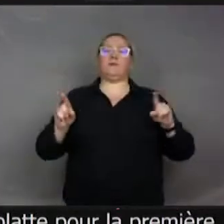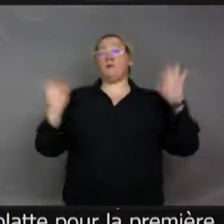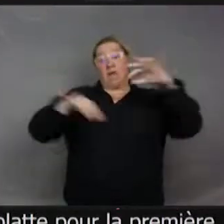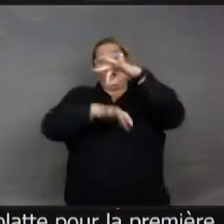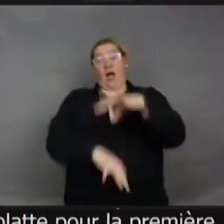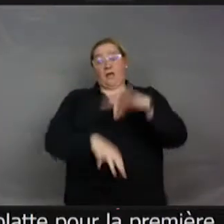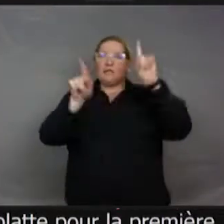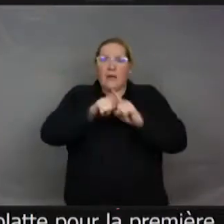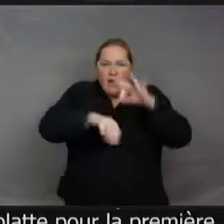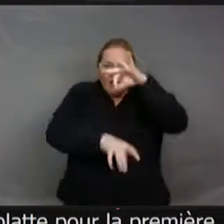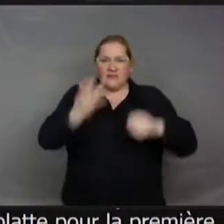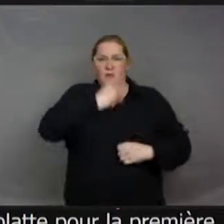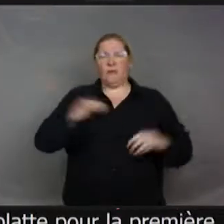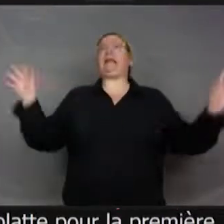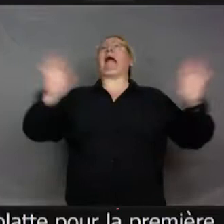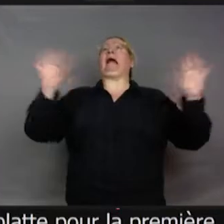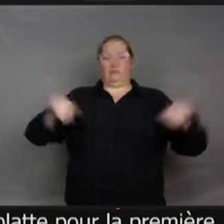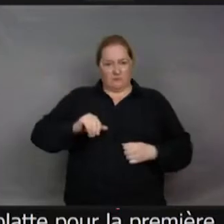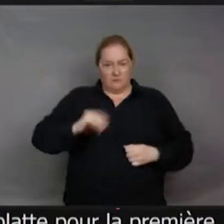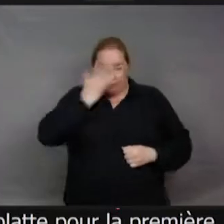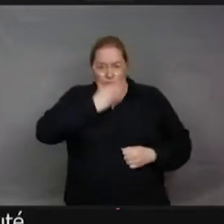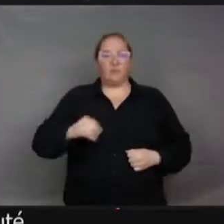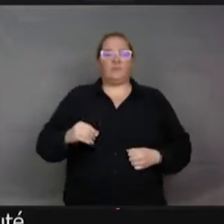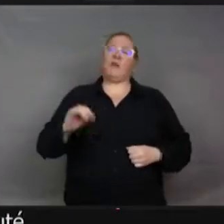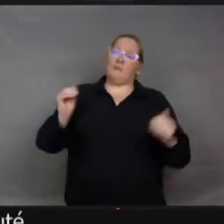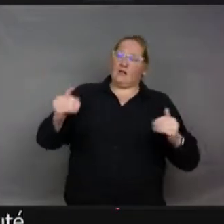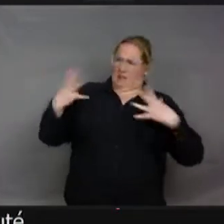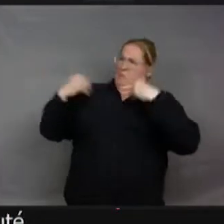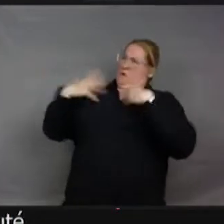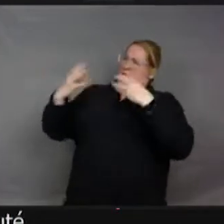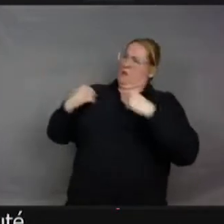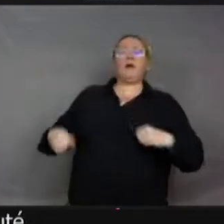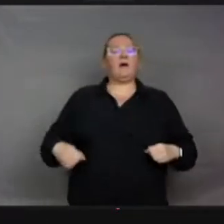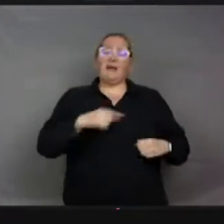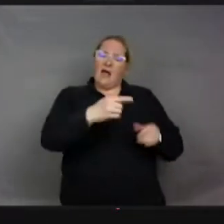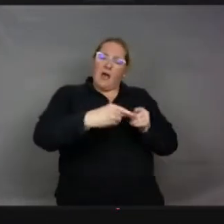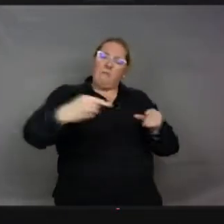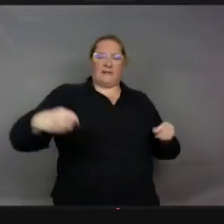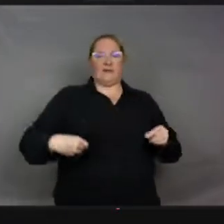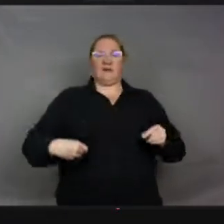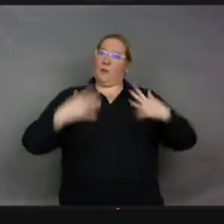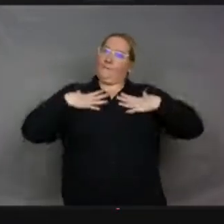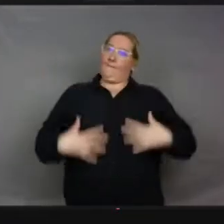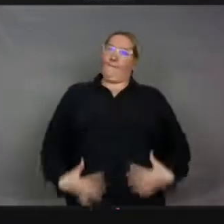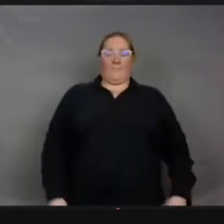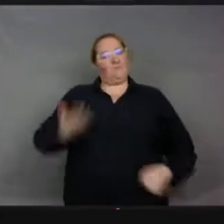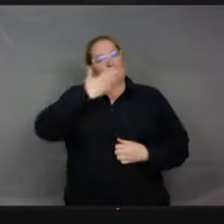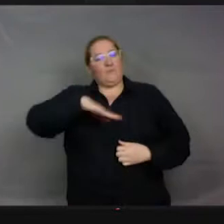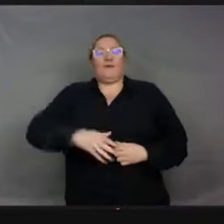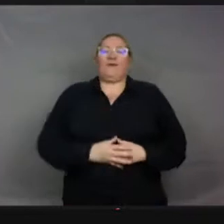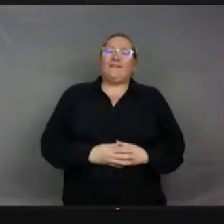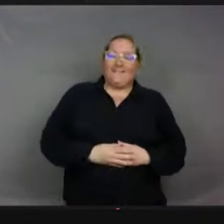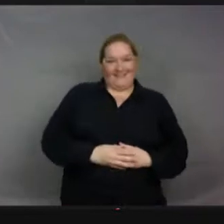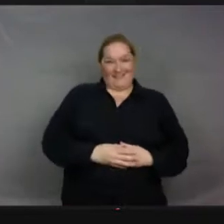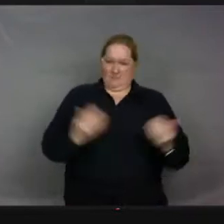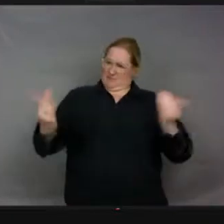C magnifique. Les gens les détestent, mais c'est très beau. elles ont beaucoup de poils, quand même. La blatte est un peu moins poilue. La sépille-femme, elle est d'origine